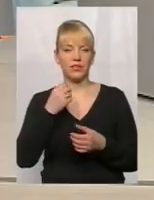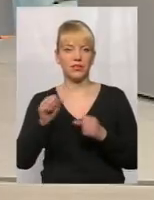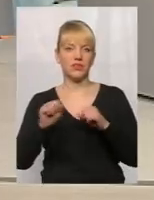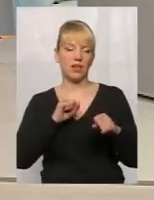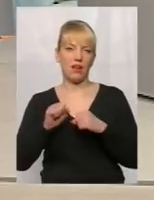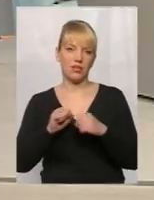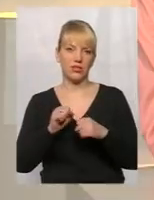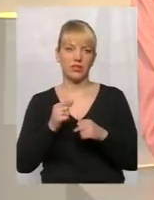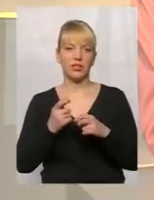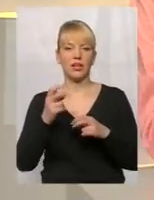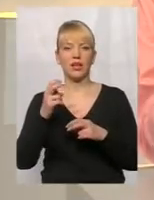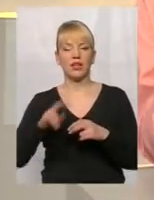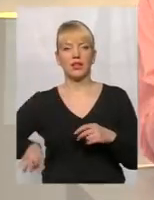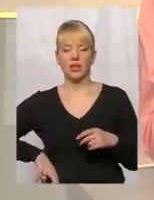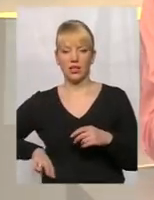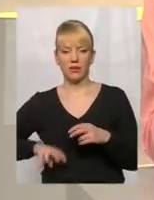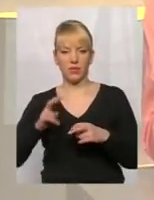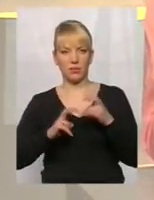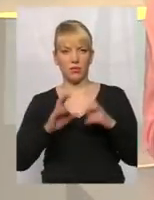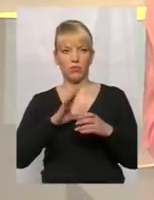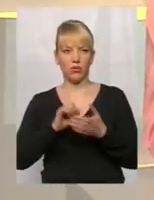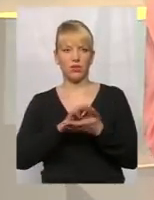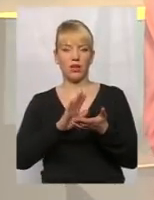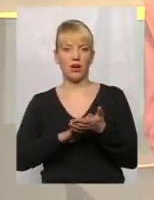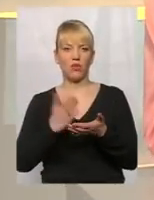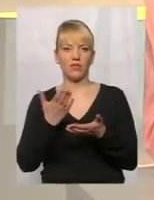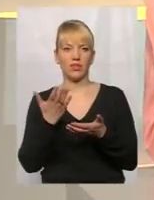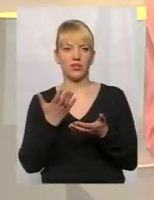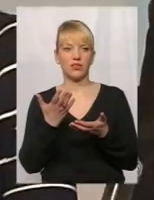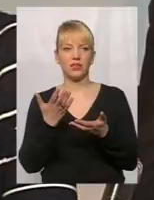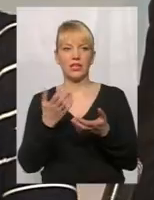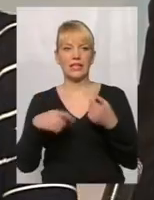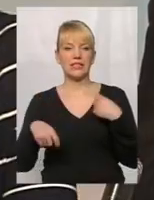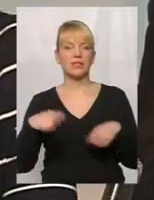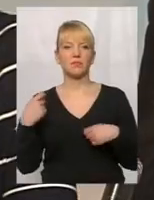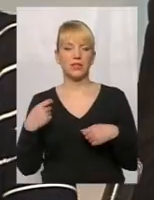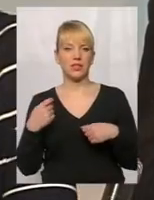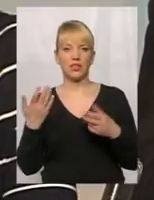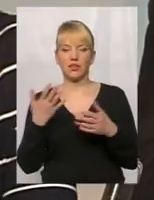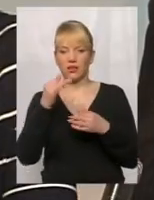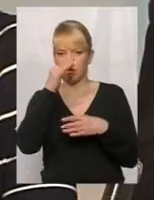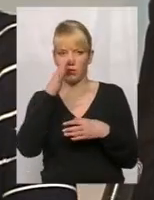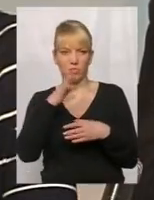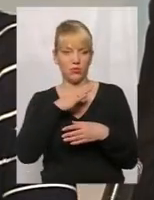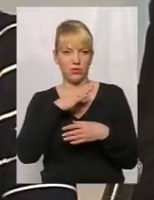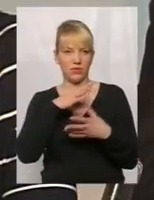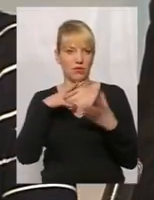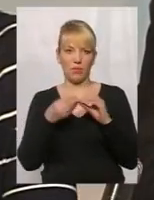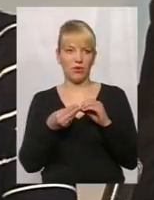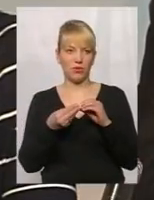керівництва цього підприємства, були нараховані збитки, які не могли бути апріорі.